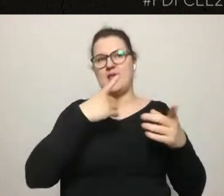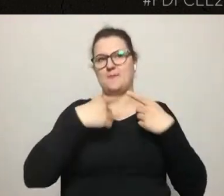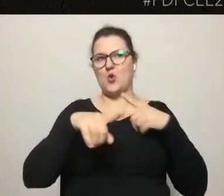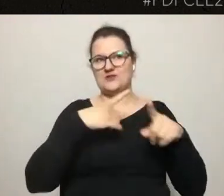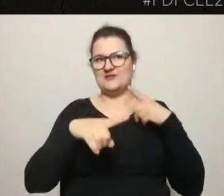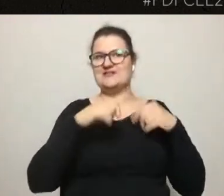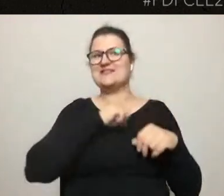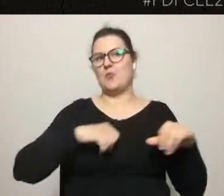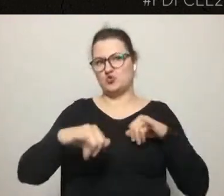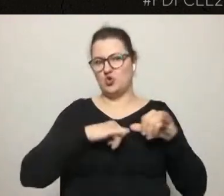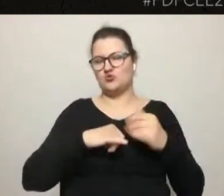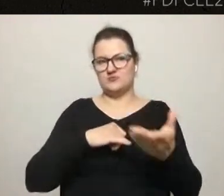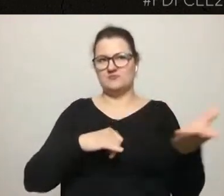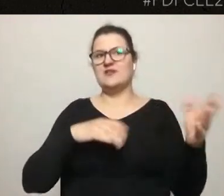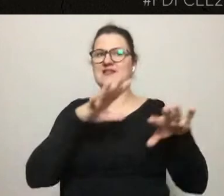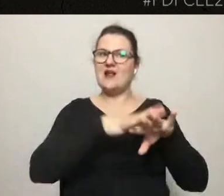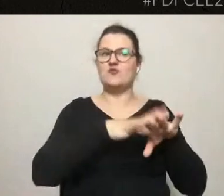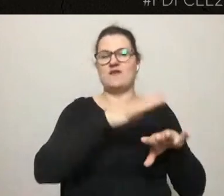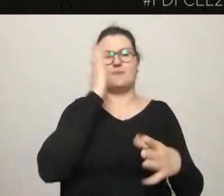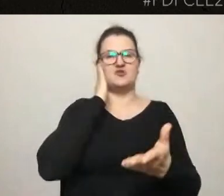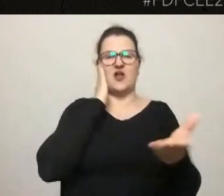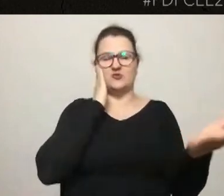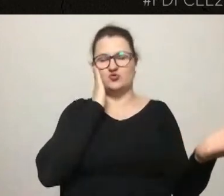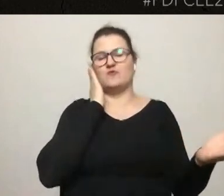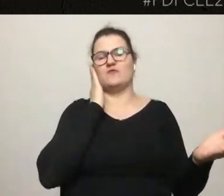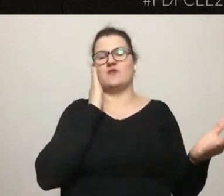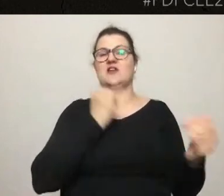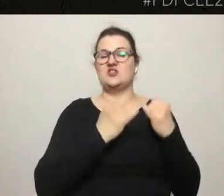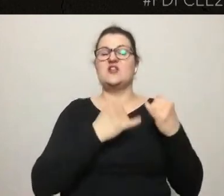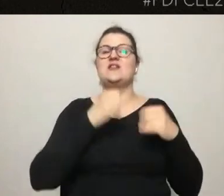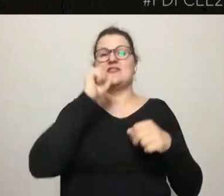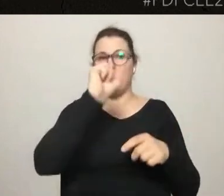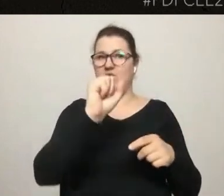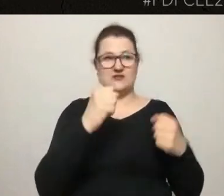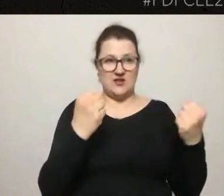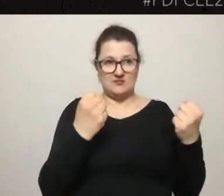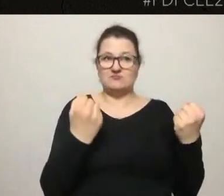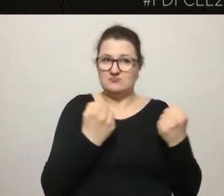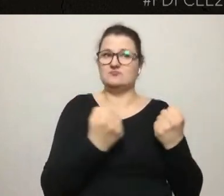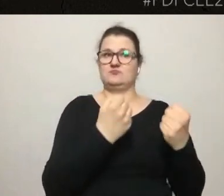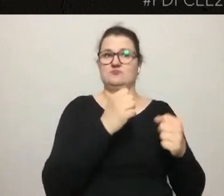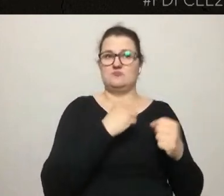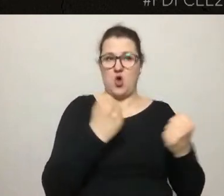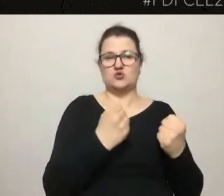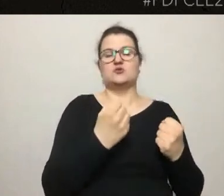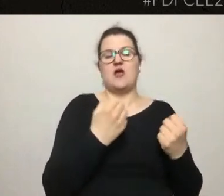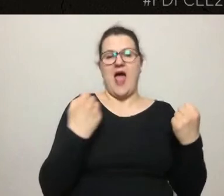mieszkańców. Im bardziej zaawansowana lokalna demokracja, im bardziej ona jest aktywna, tym lepiej